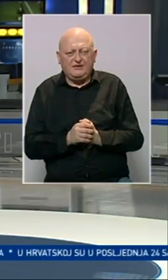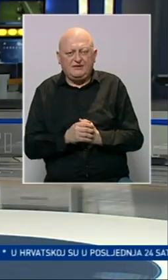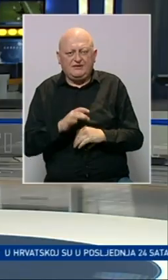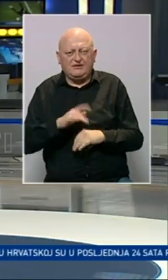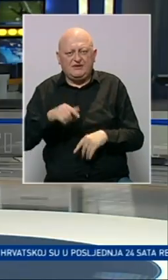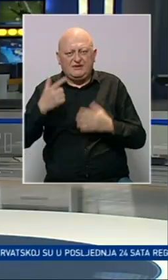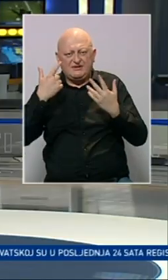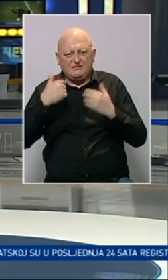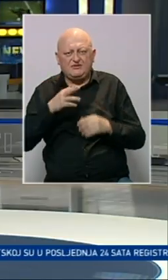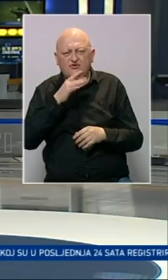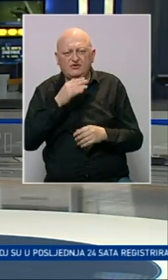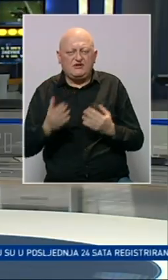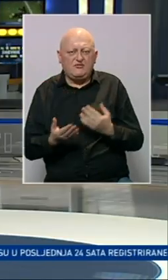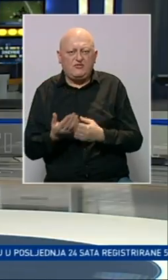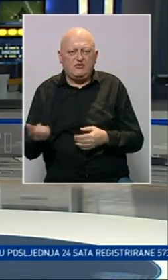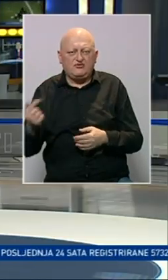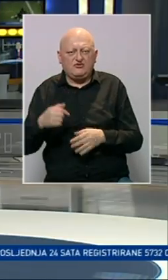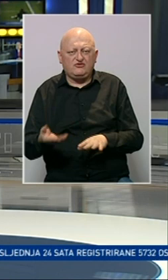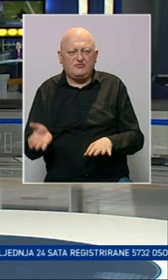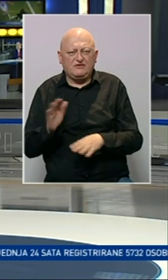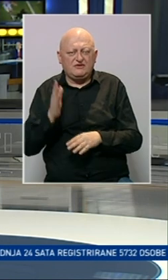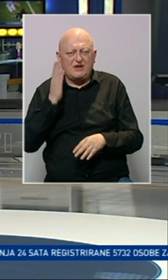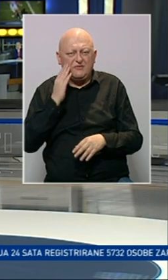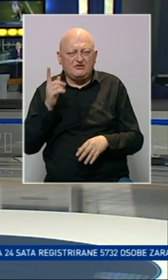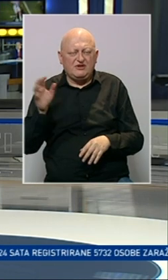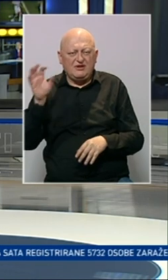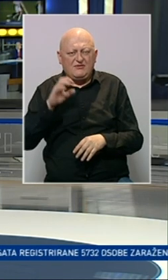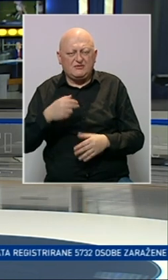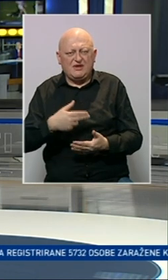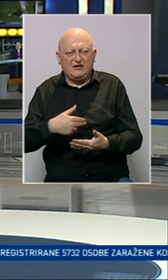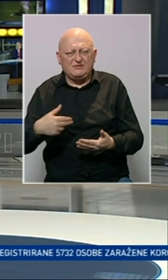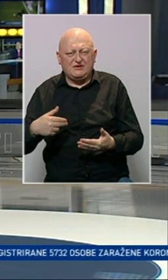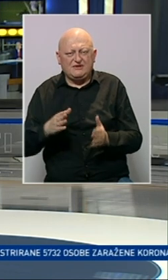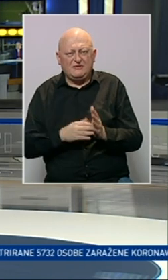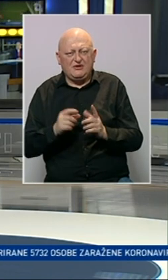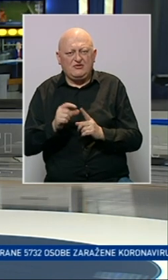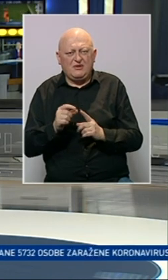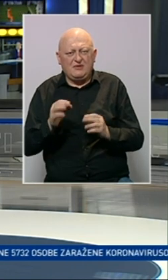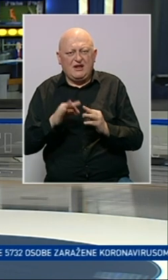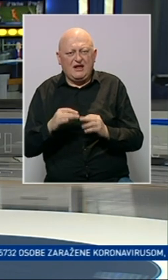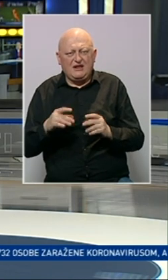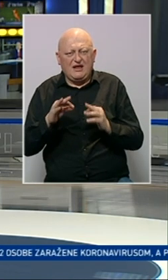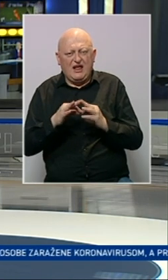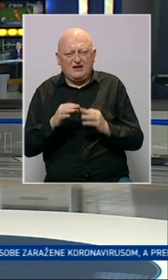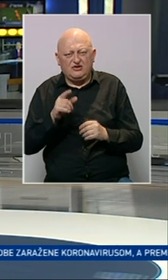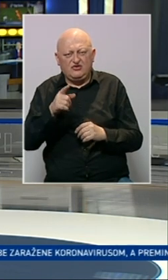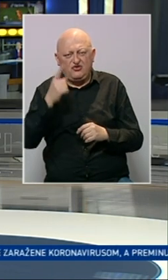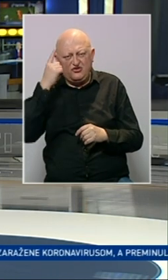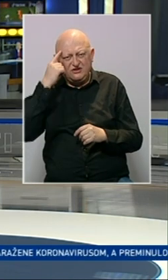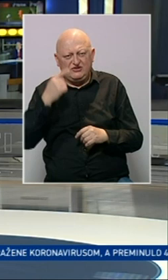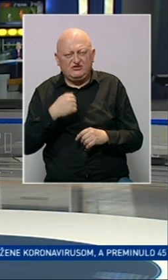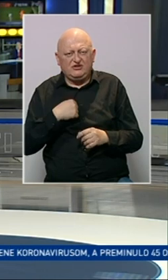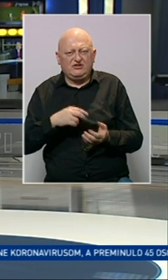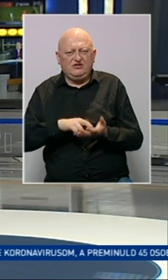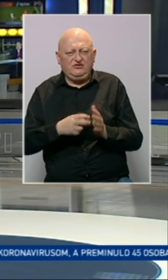Sredinom naredne sedmice u Sarajevo ponovo stižu predstavnici Američke i Evropske administracije Matthew Palmer i Angelina Eichhorst.